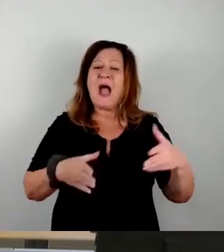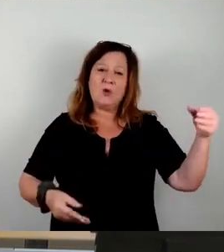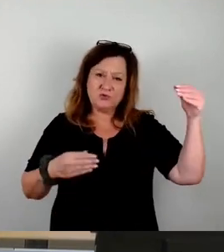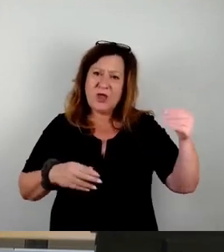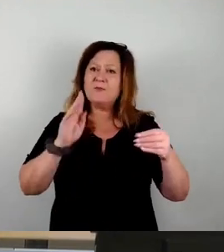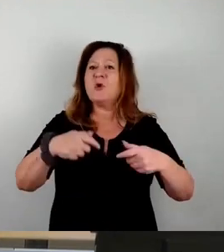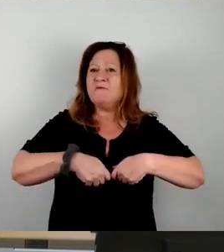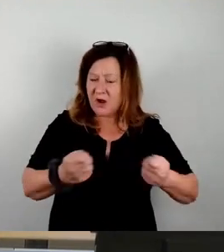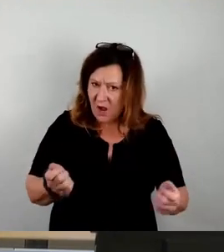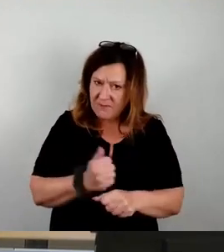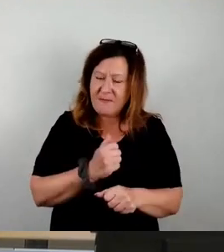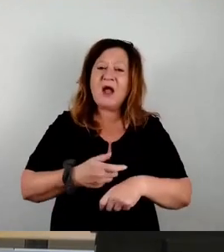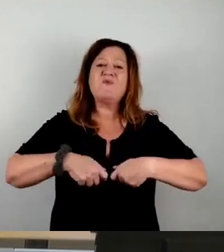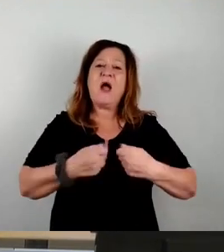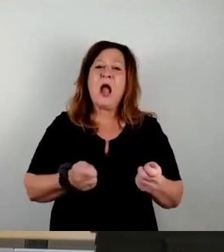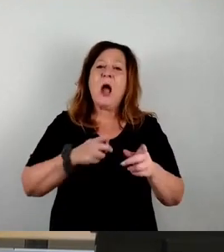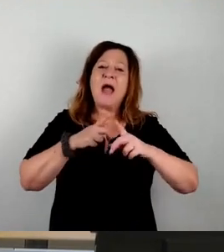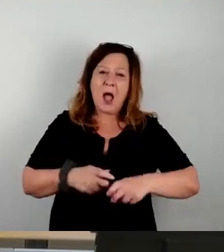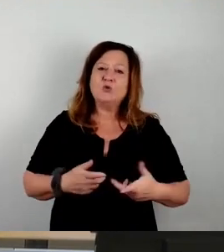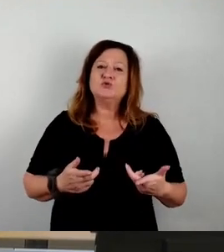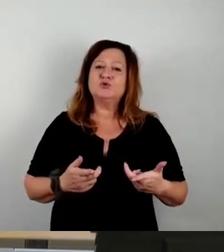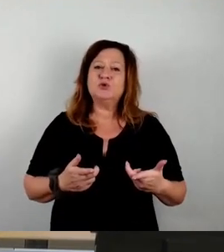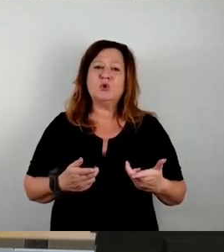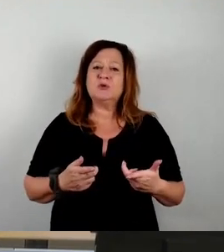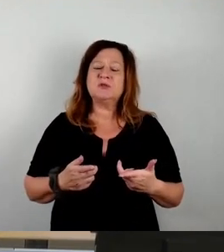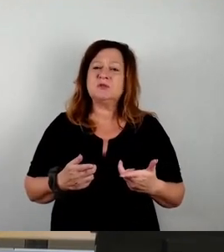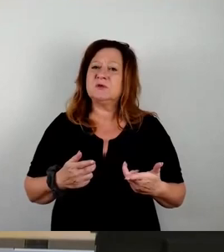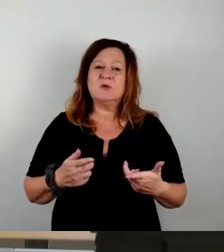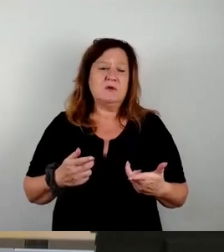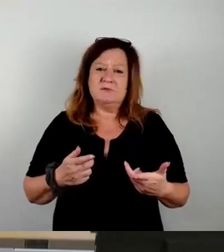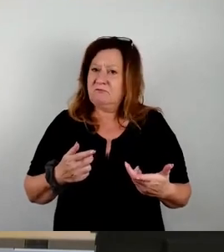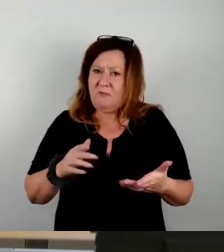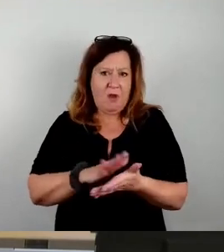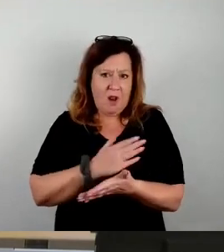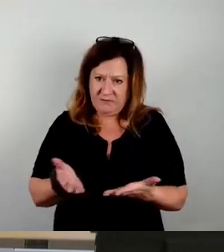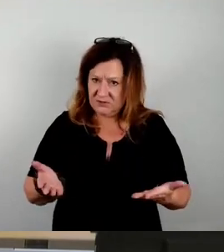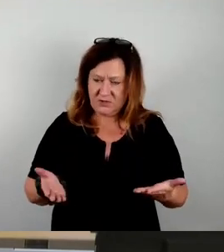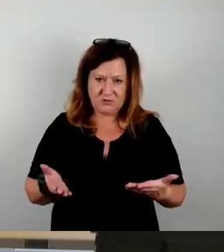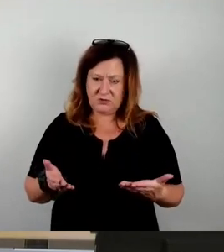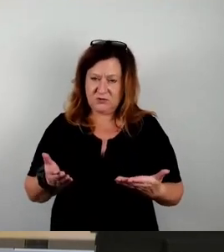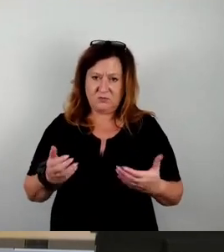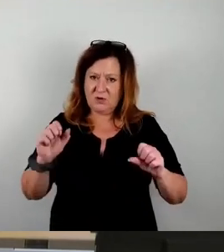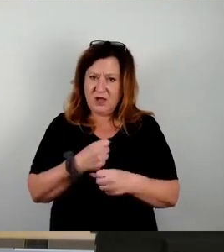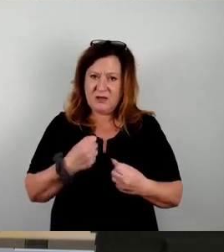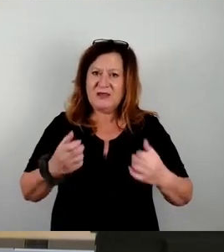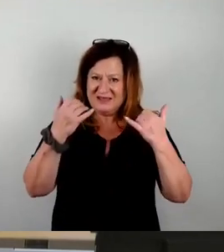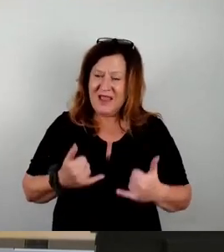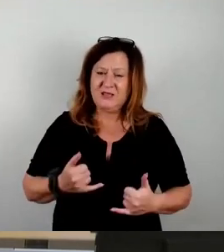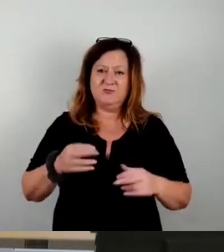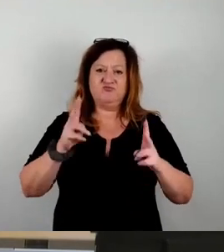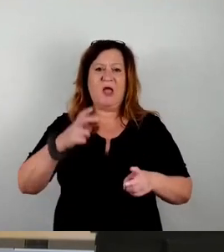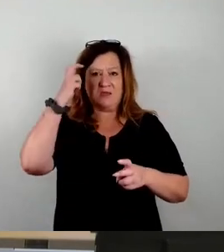Vergabeausschuss hat sich dazu nicht in der Lage gesehen und jetzt ist es im Stadtrat und wird halt öffentlich